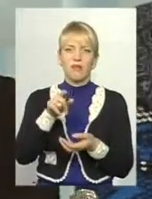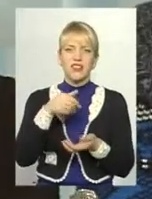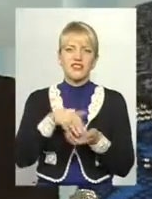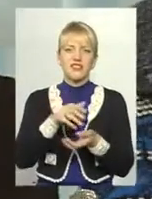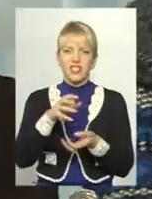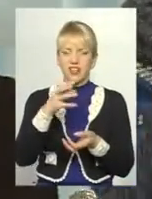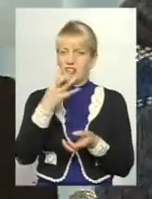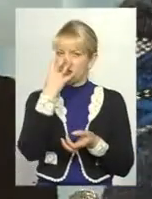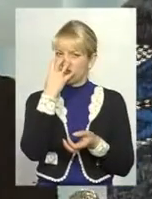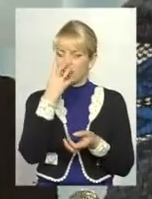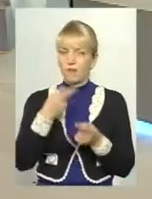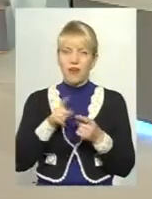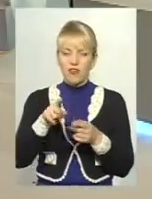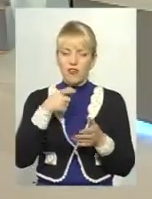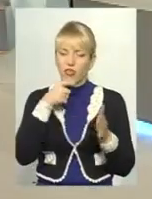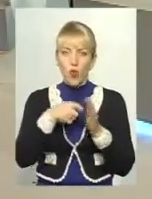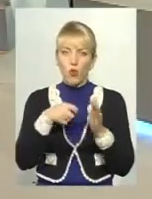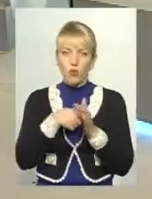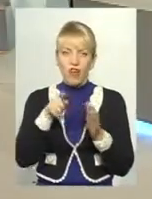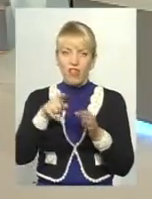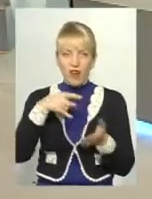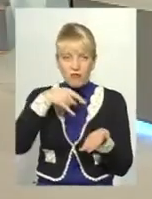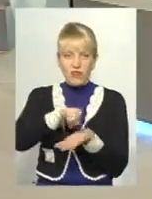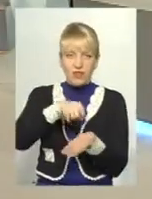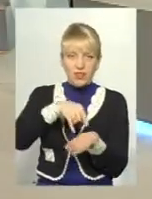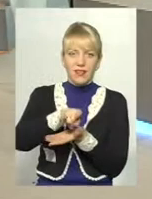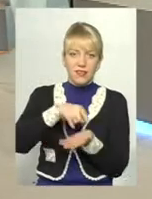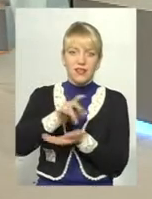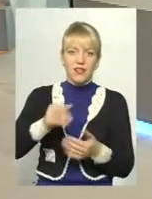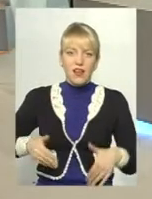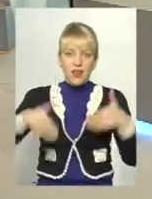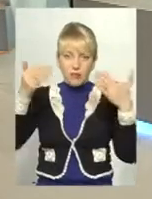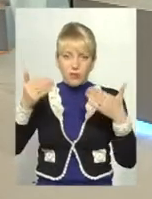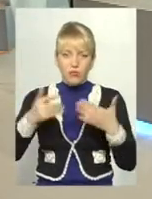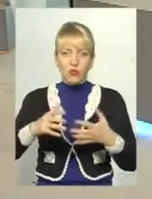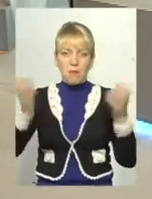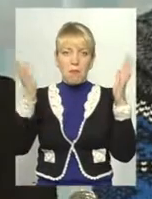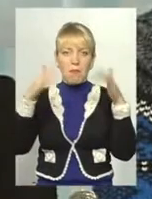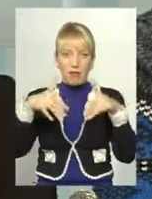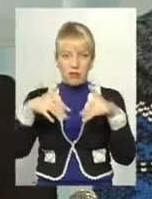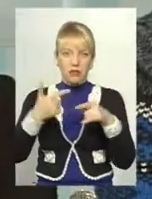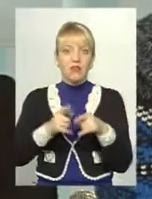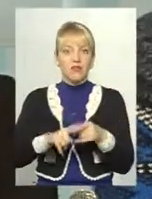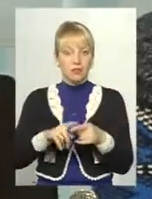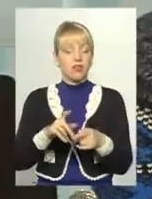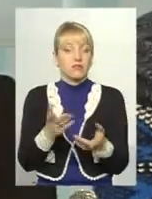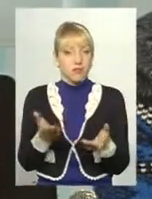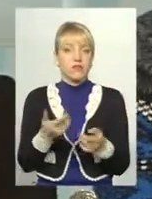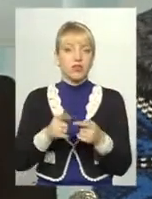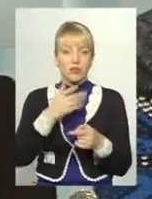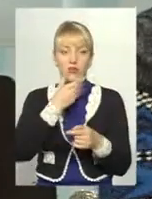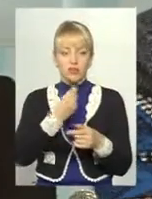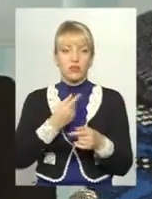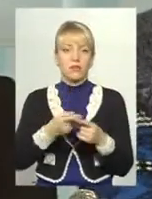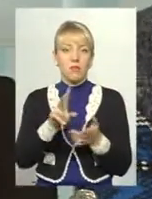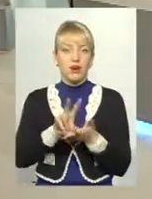І вони рили, рили, і мури падали. Там вони стоять на пагорбі. Тому це от хороший приклад. У нас є ще інакші приватні,